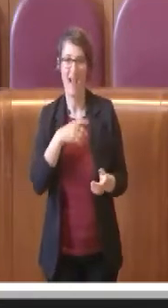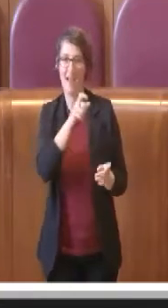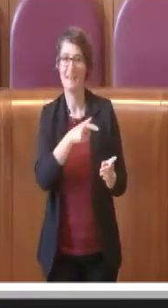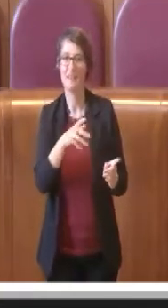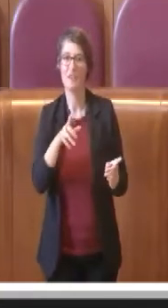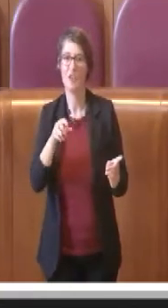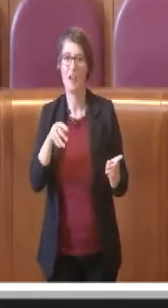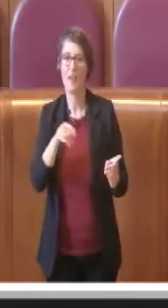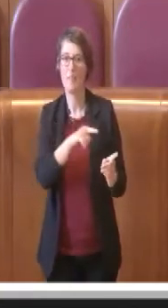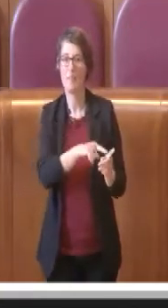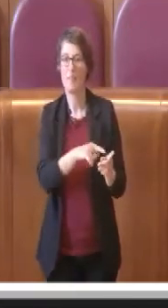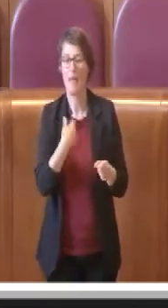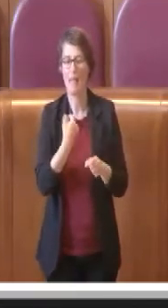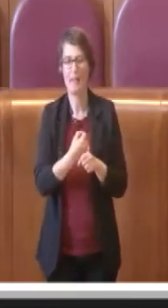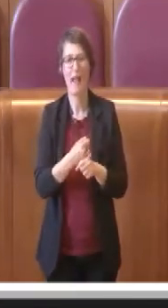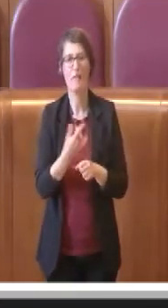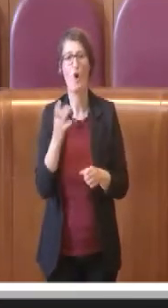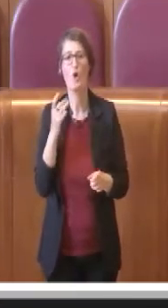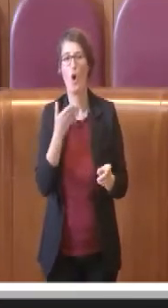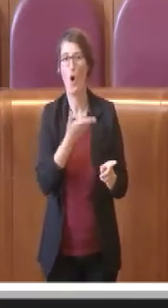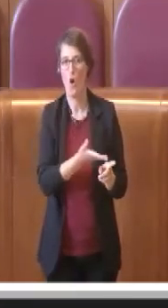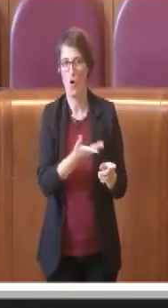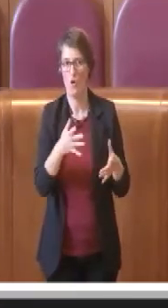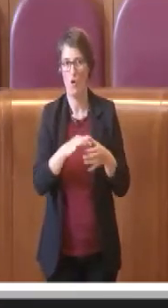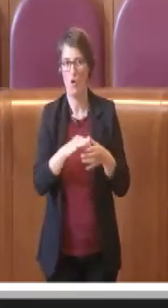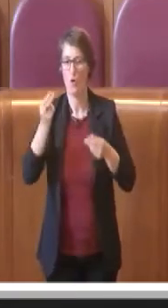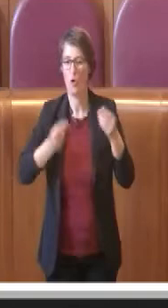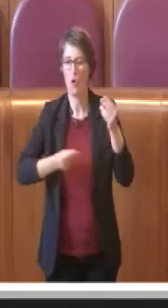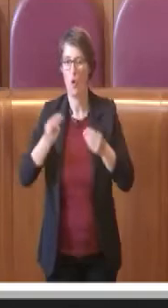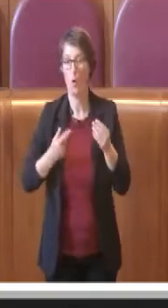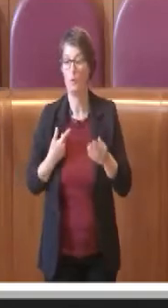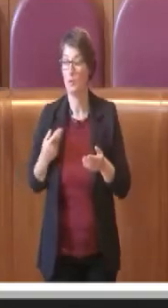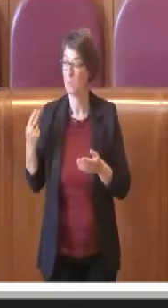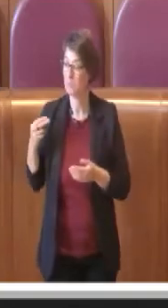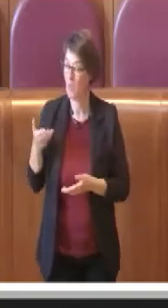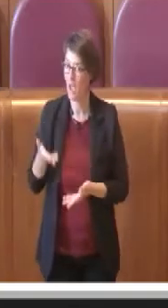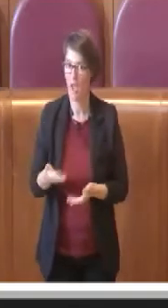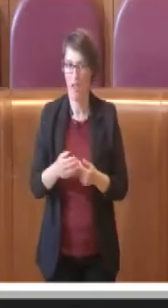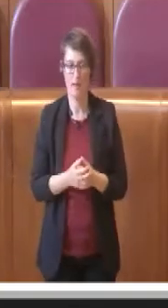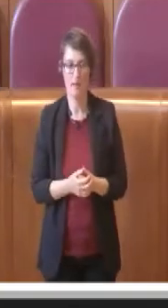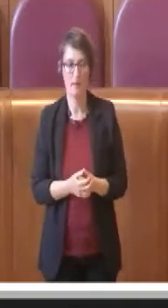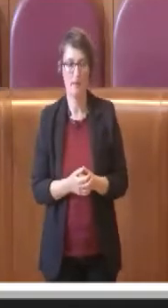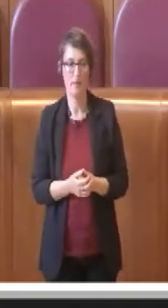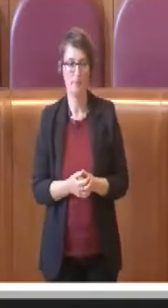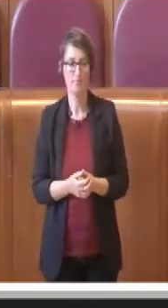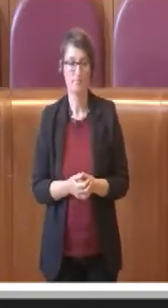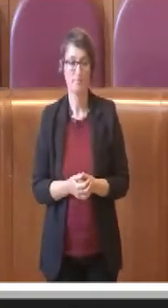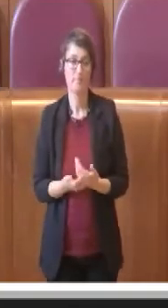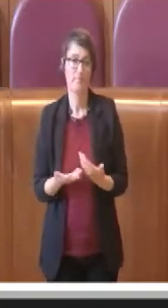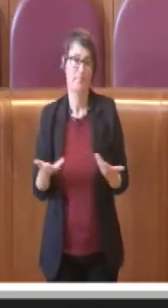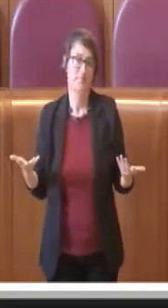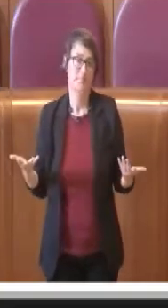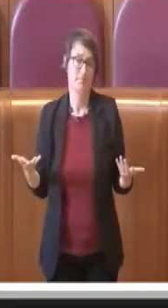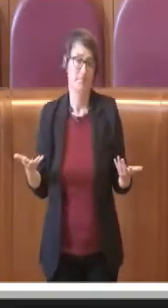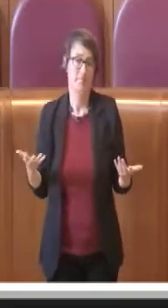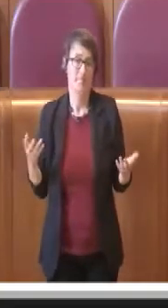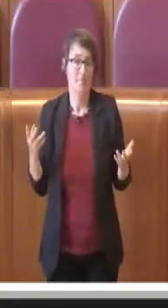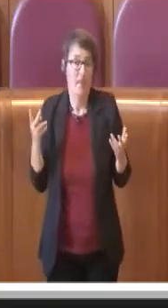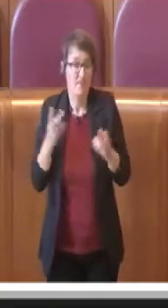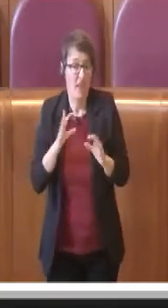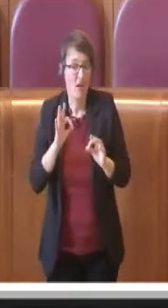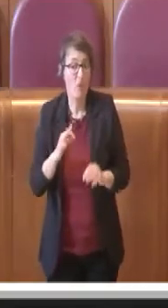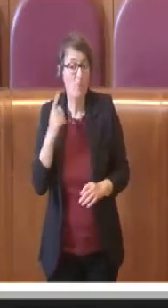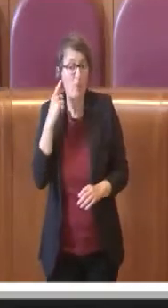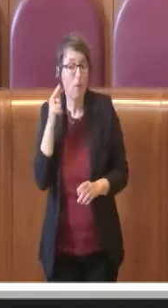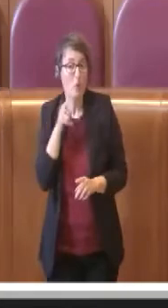in questi anni. Detto francamente, sentir dire che